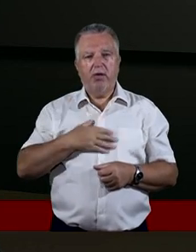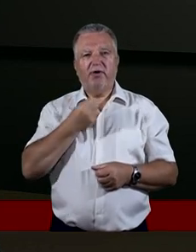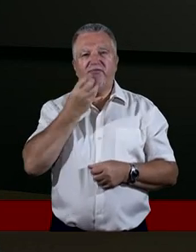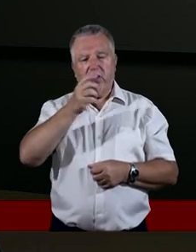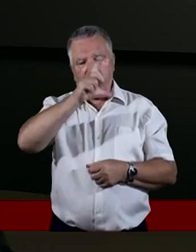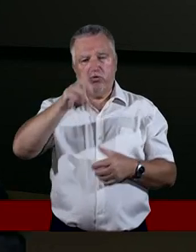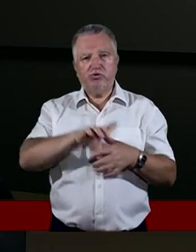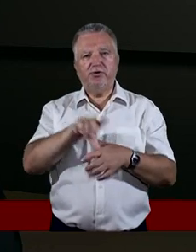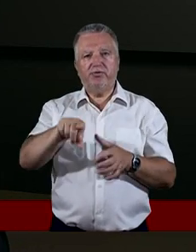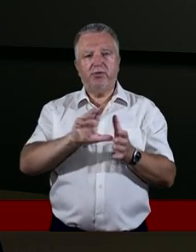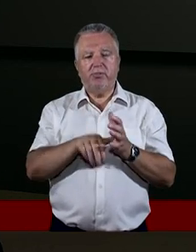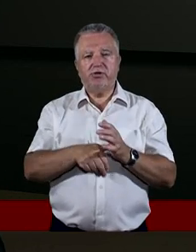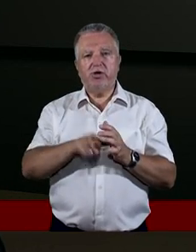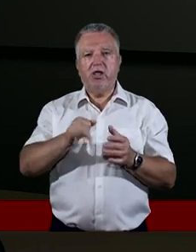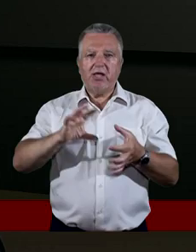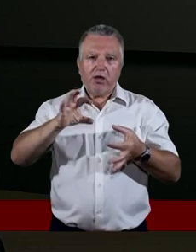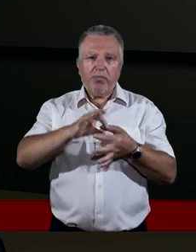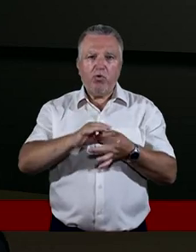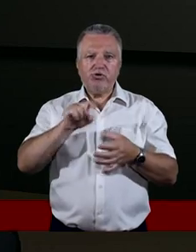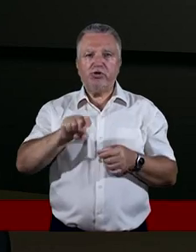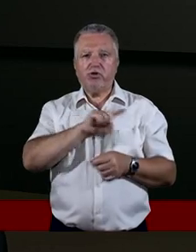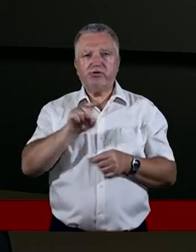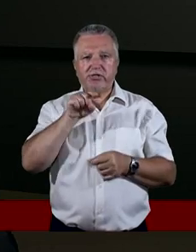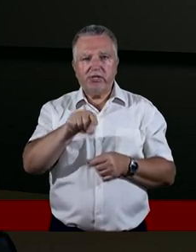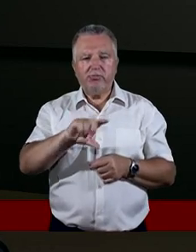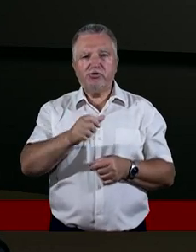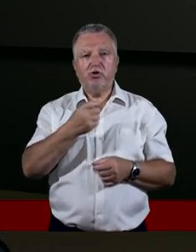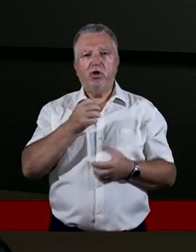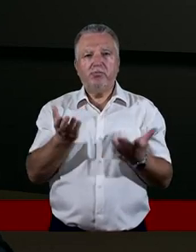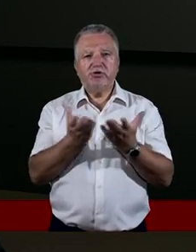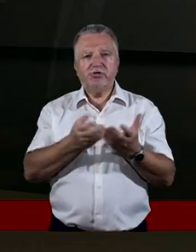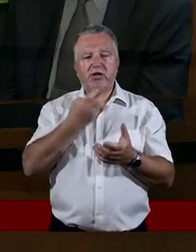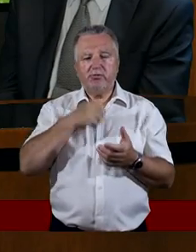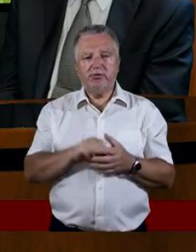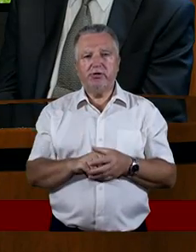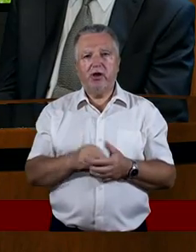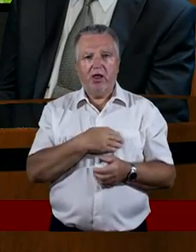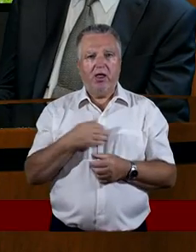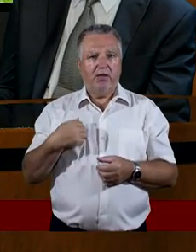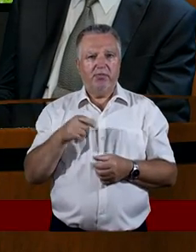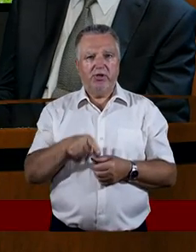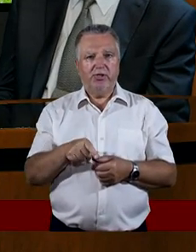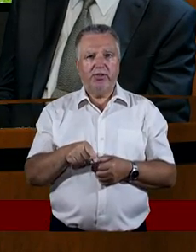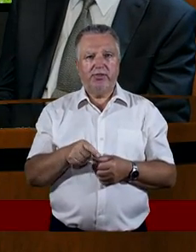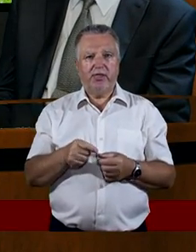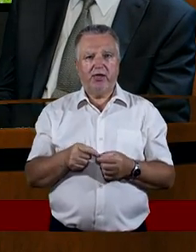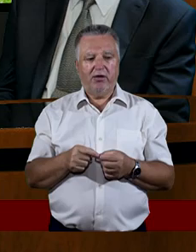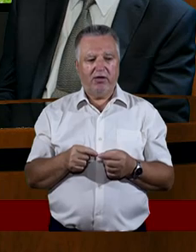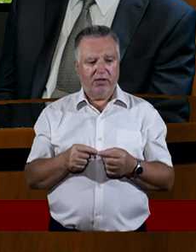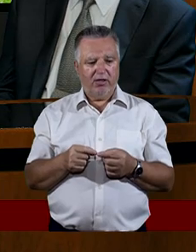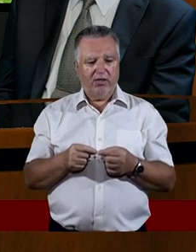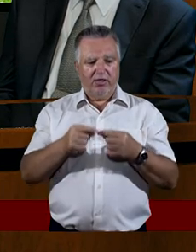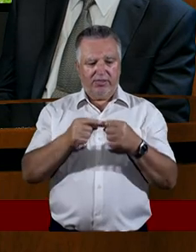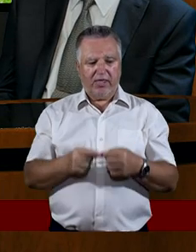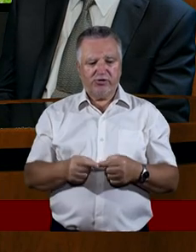w tym mieście. Jak połączyć to z tym, co przeczytaliśmy wcześniej? No tego tekstu zdecydowanie właśnie mi brakowało, bo